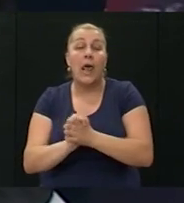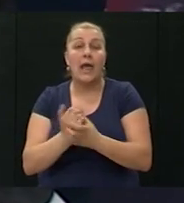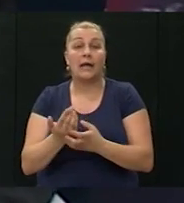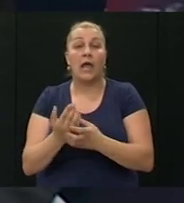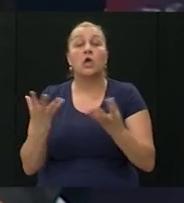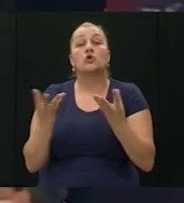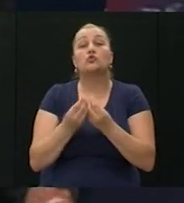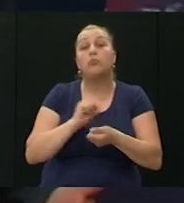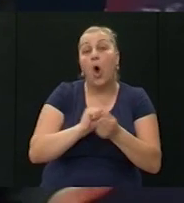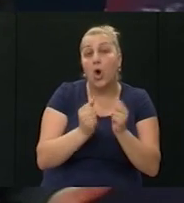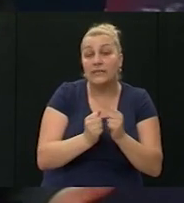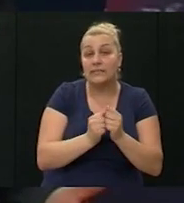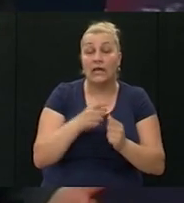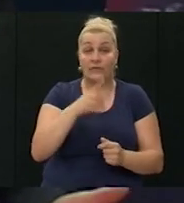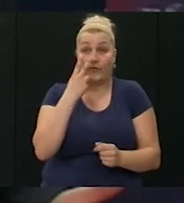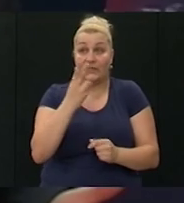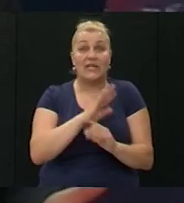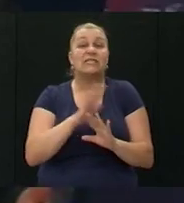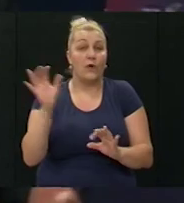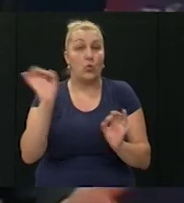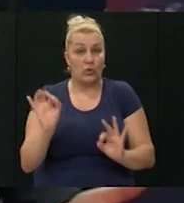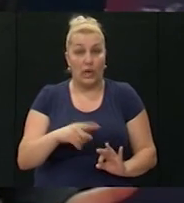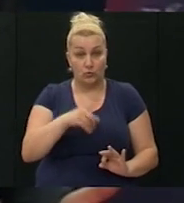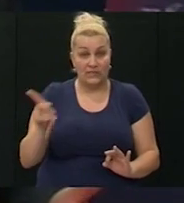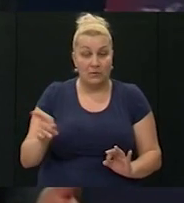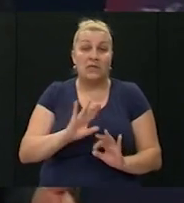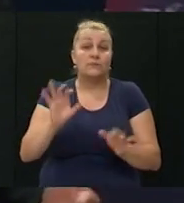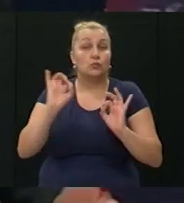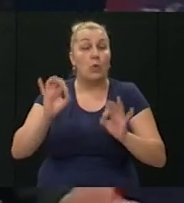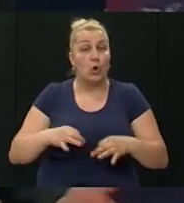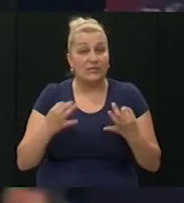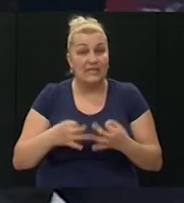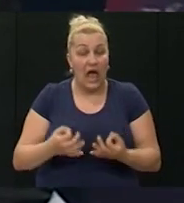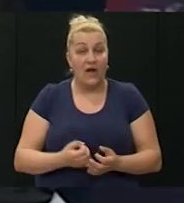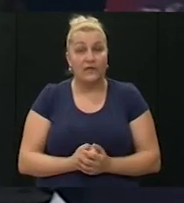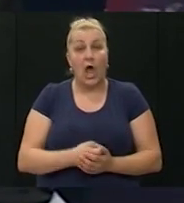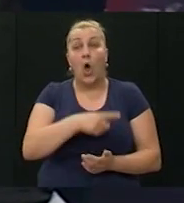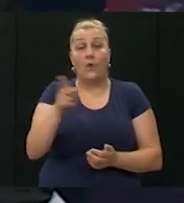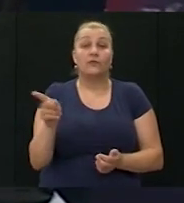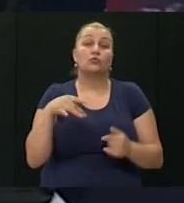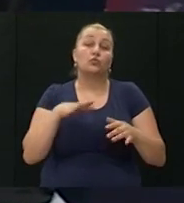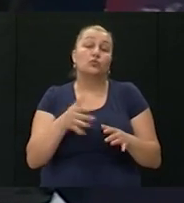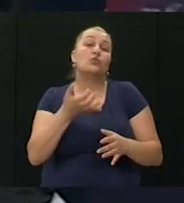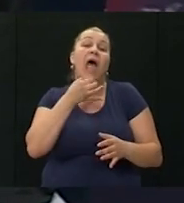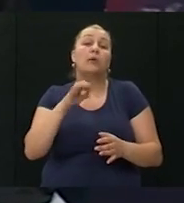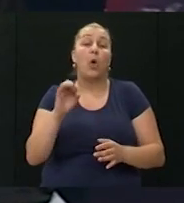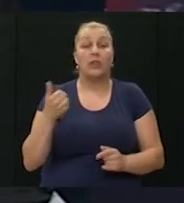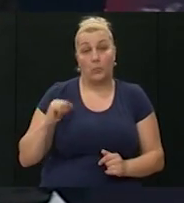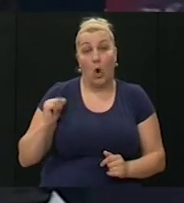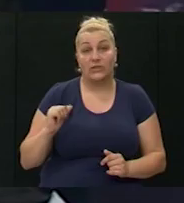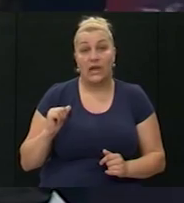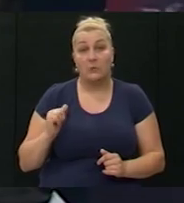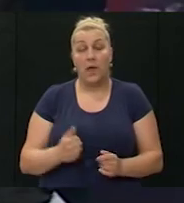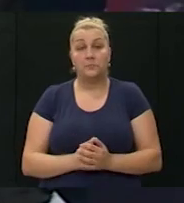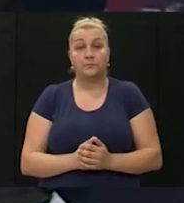vidite da je sve u redu sa njima, da su dobrogo zdravlja, već ljudi u najboljim godinama, ajmo to tako reći.